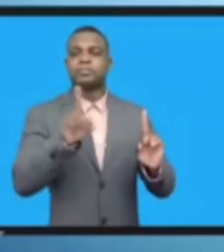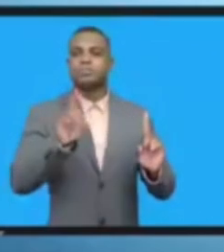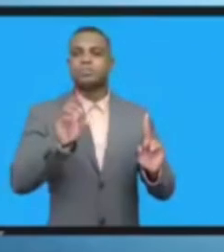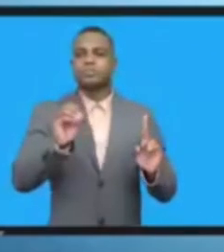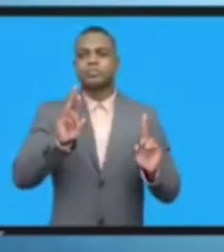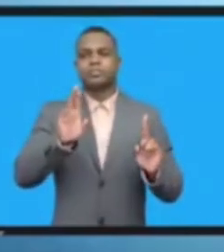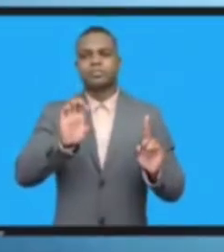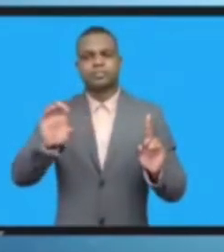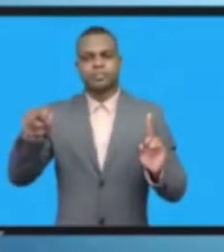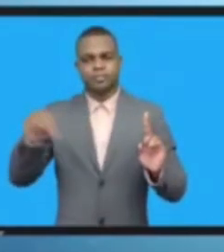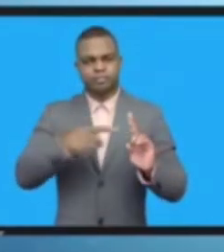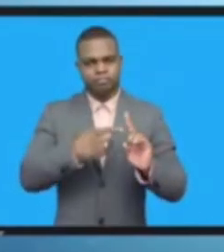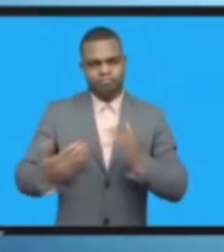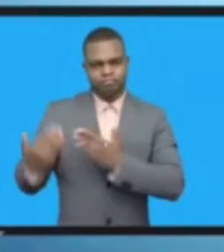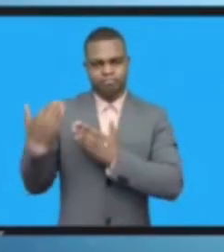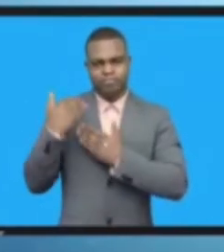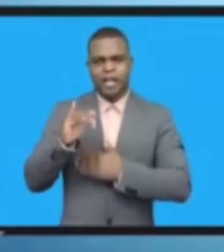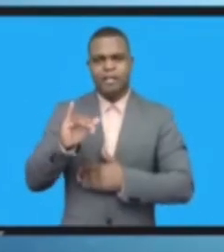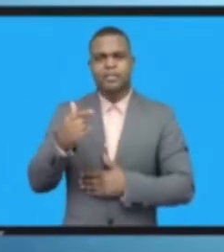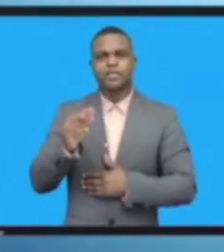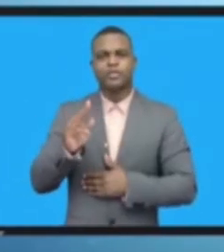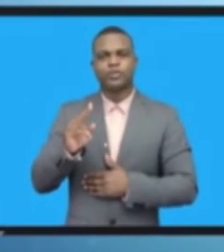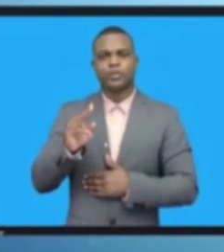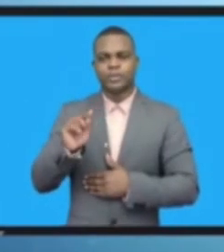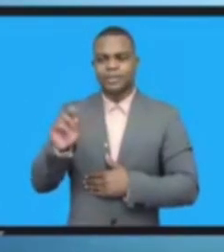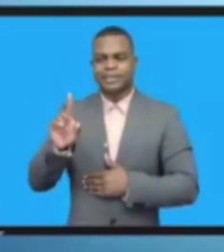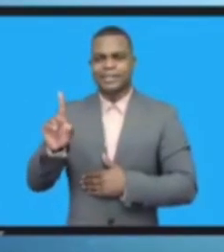منظمة الاتصالات الدولية